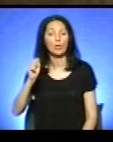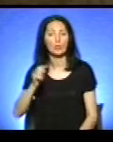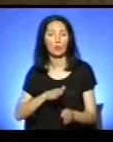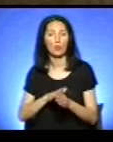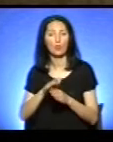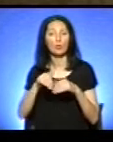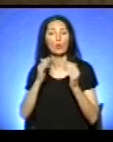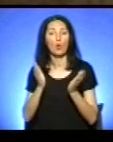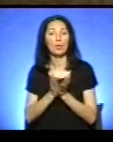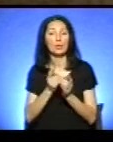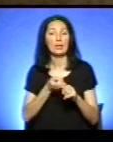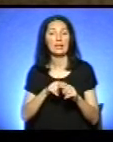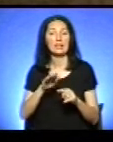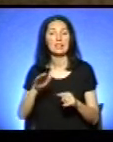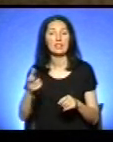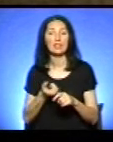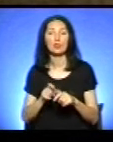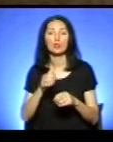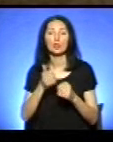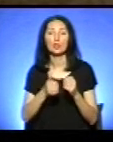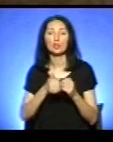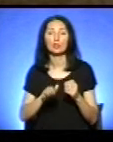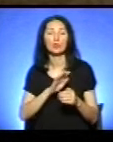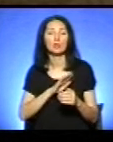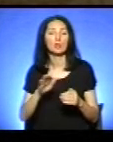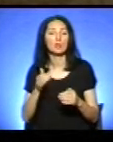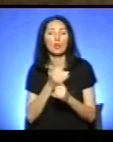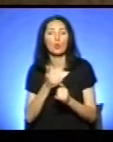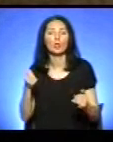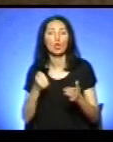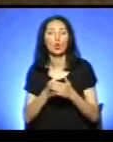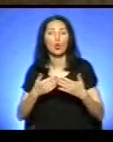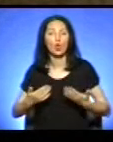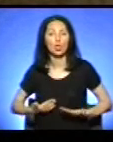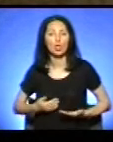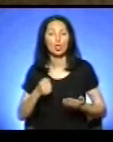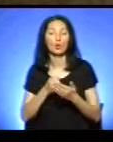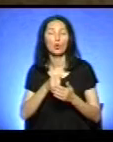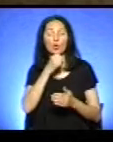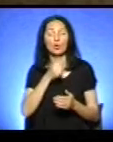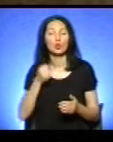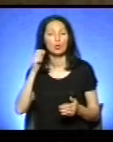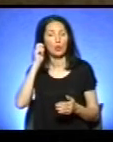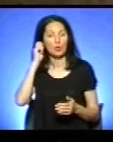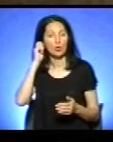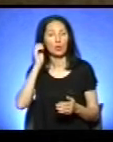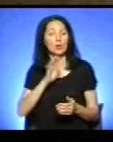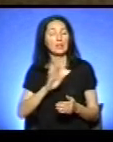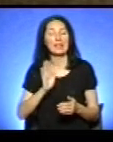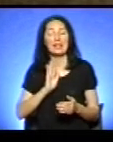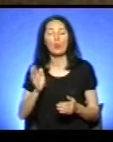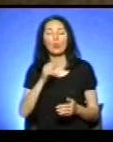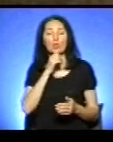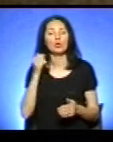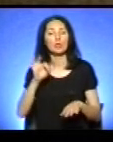ці діти дуже часто не доживали до дорослого віку. Вони не переходили в дорослі пацієнти і